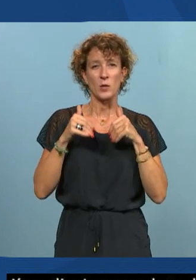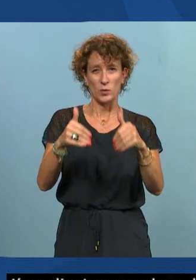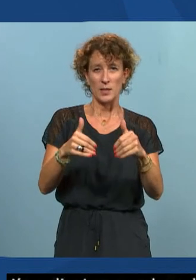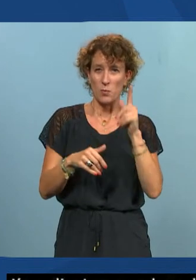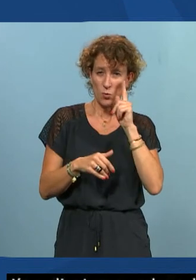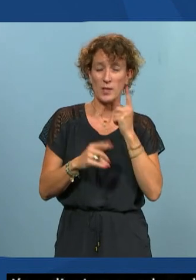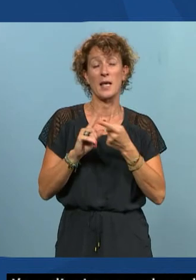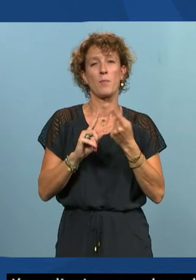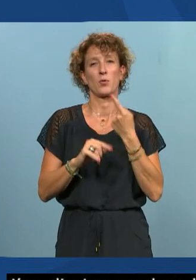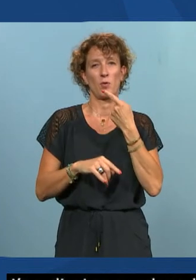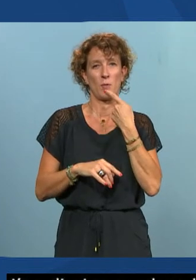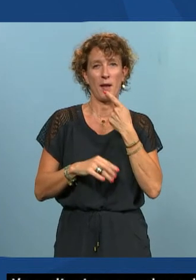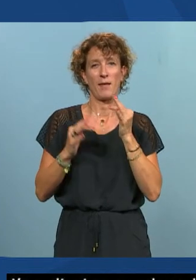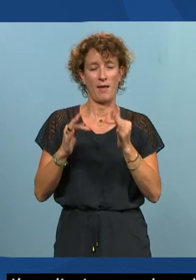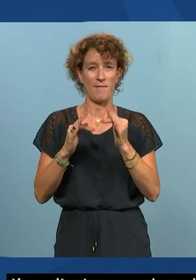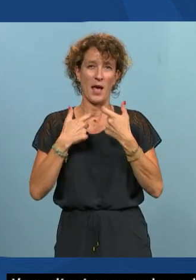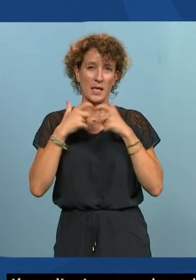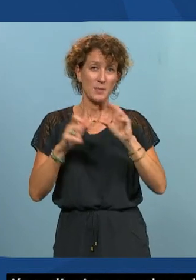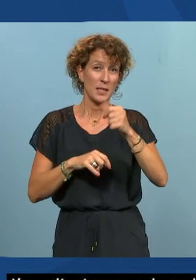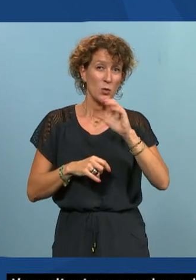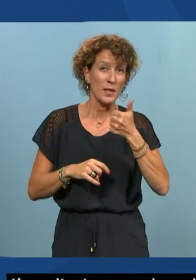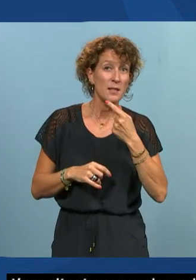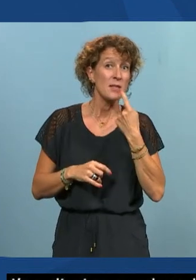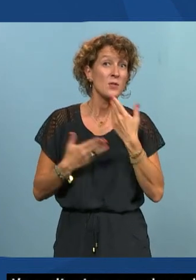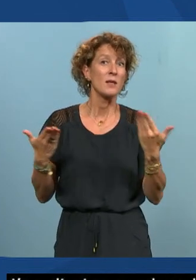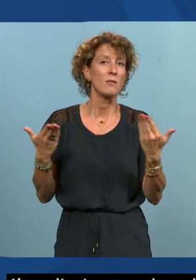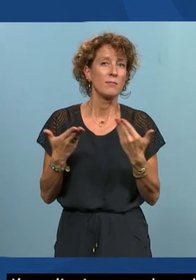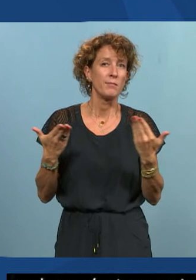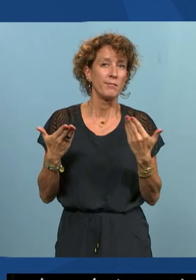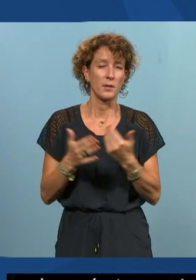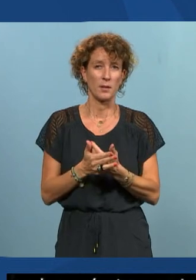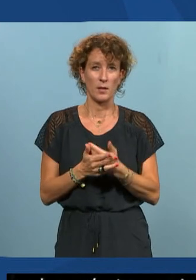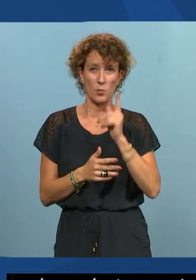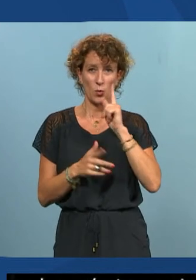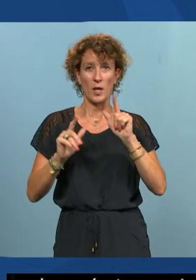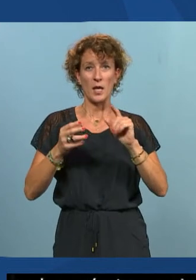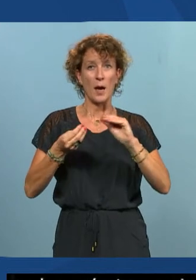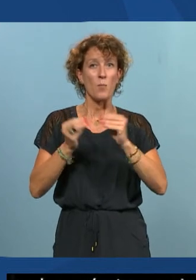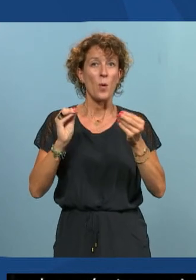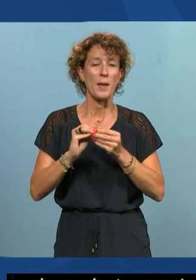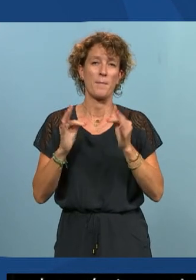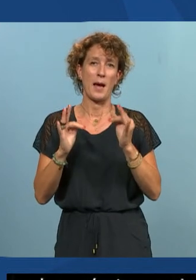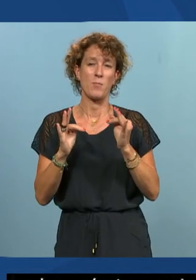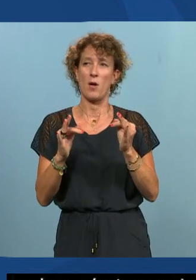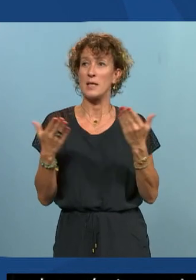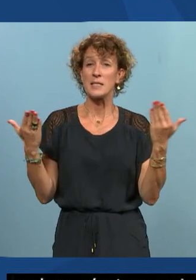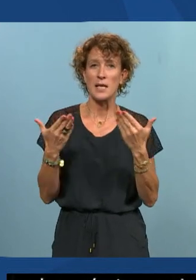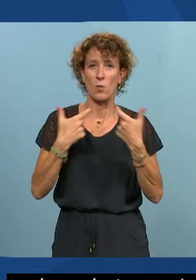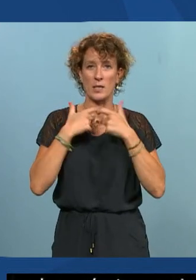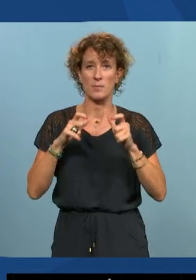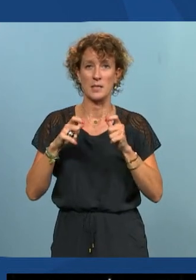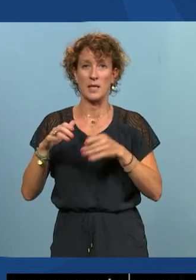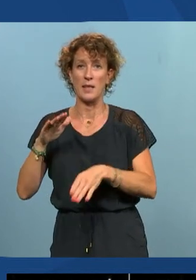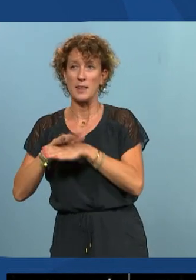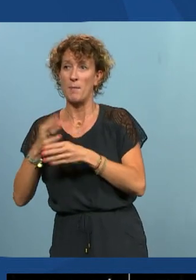parle d'accessibilité numérique voilà il y un problème il y un problème de ce qu'est l'accessibilité là où commence et où s'arrête l